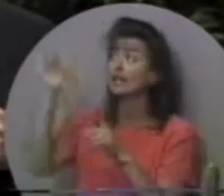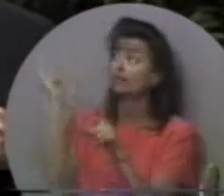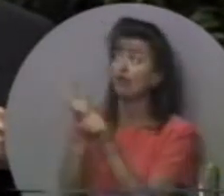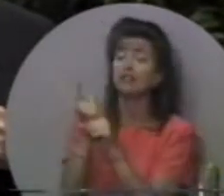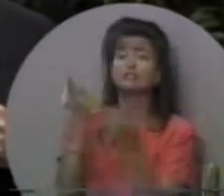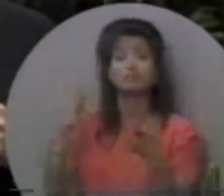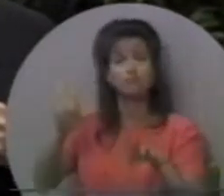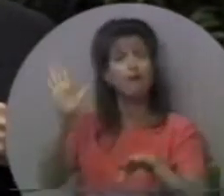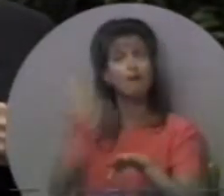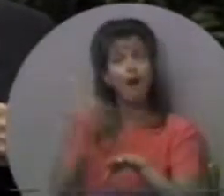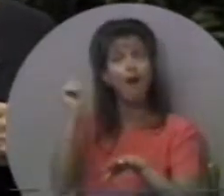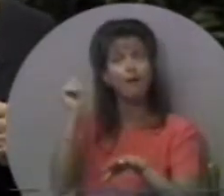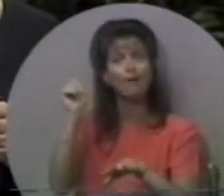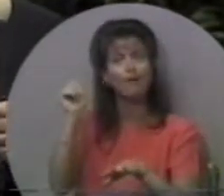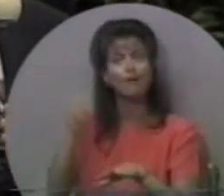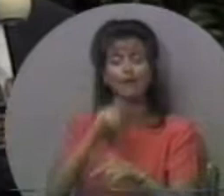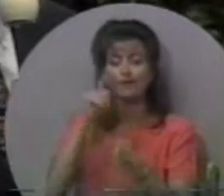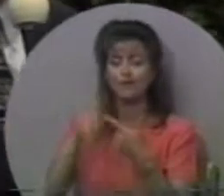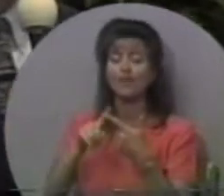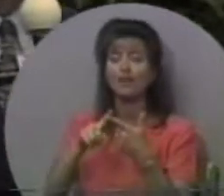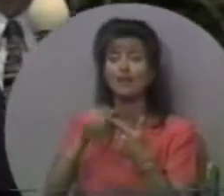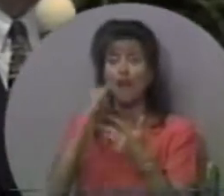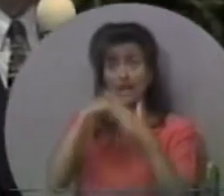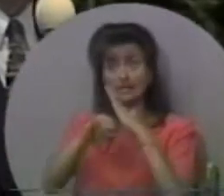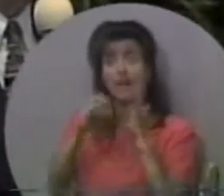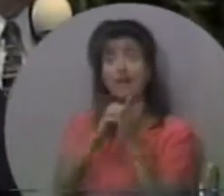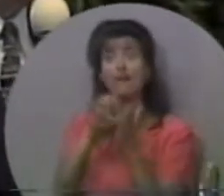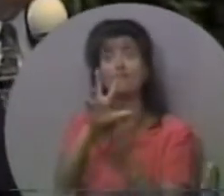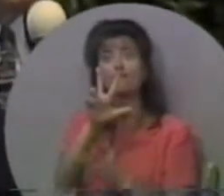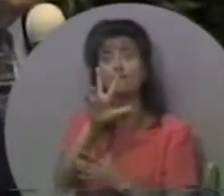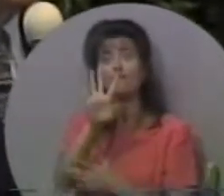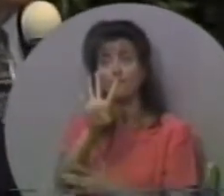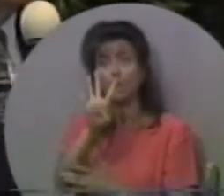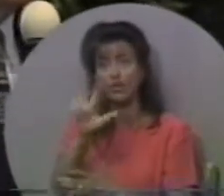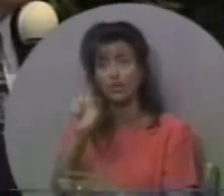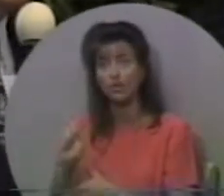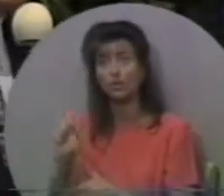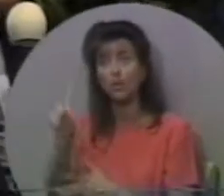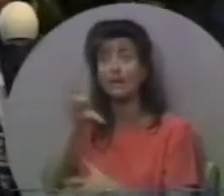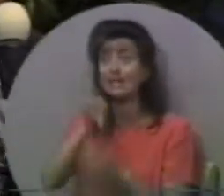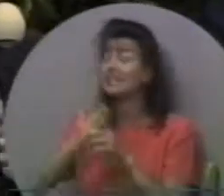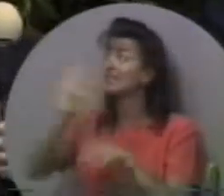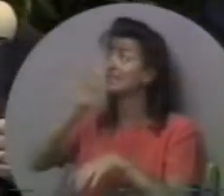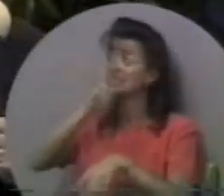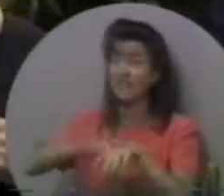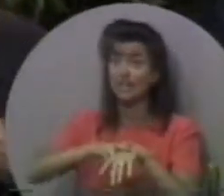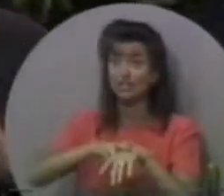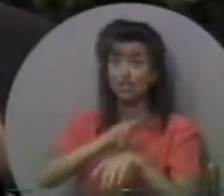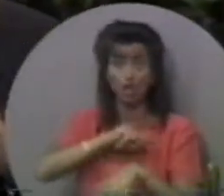43, 1, ми покликані в Його природу.